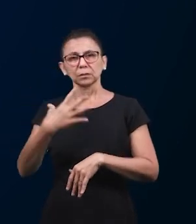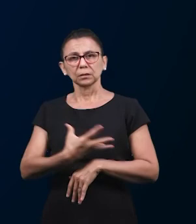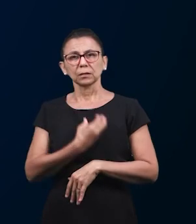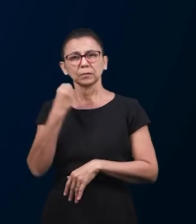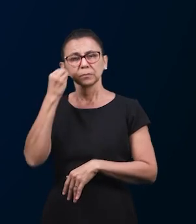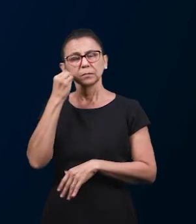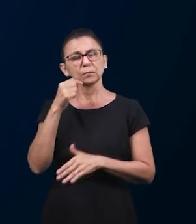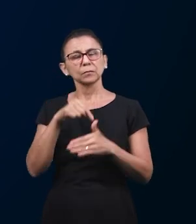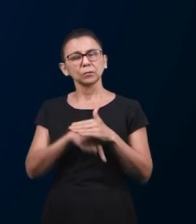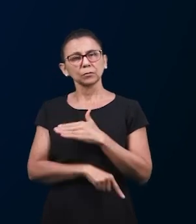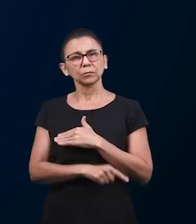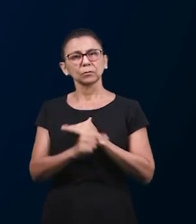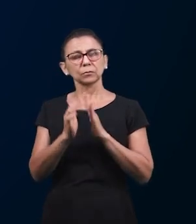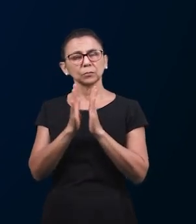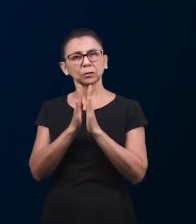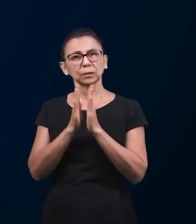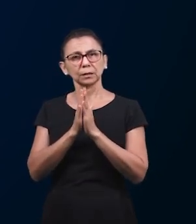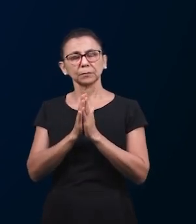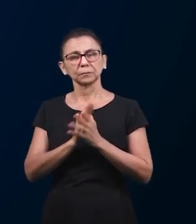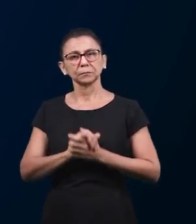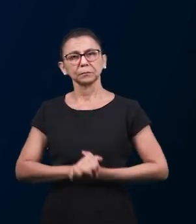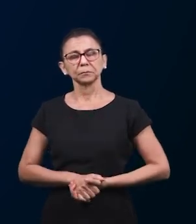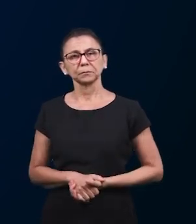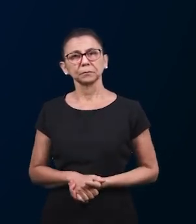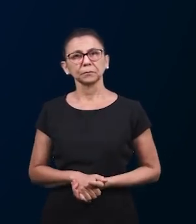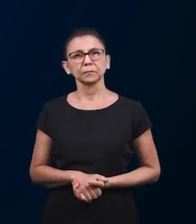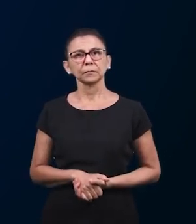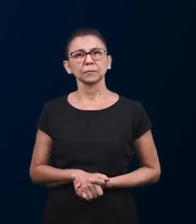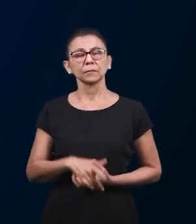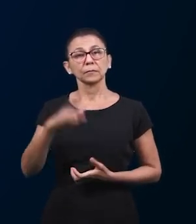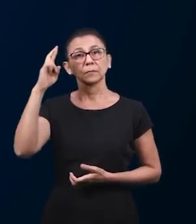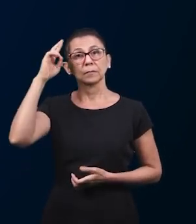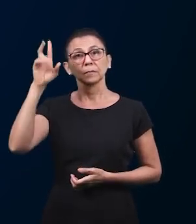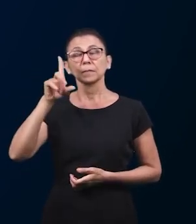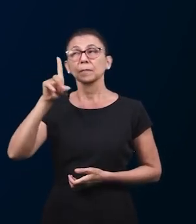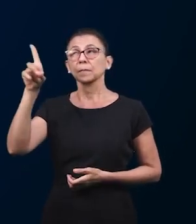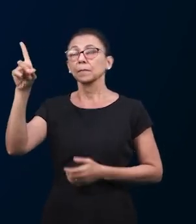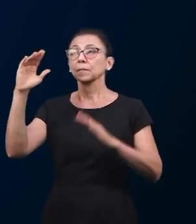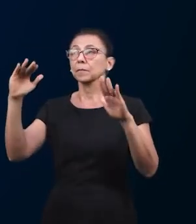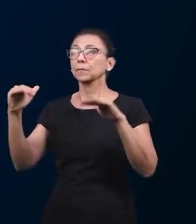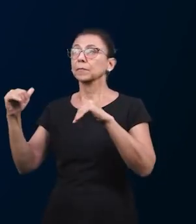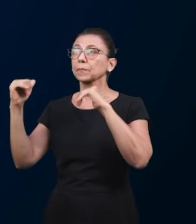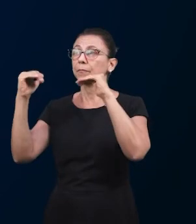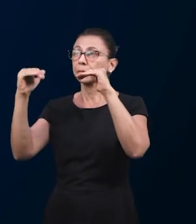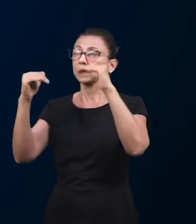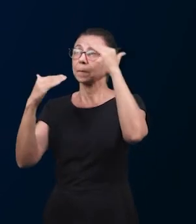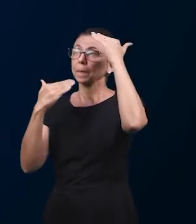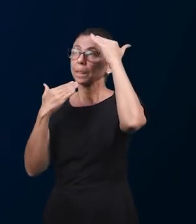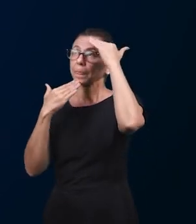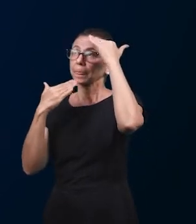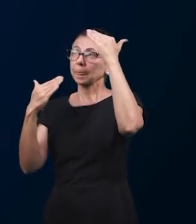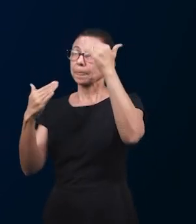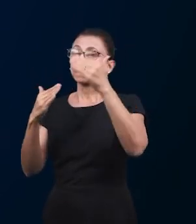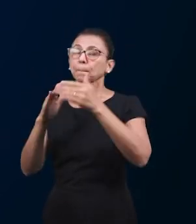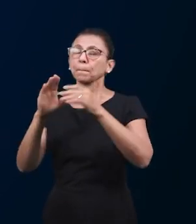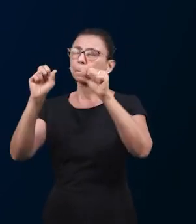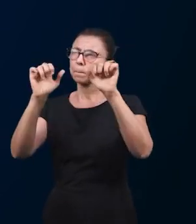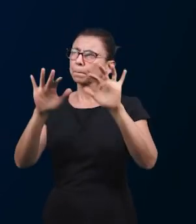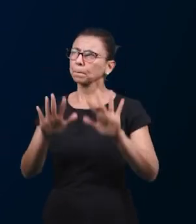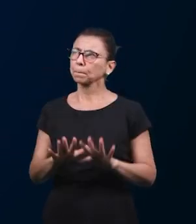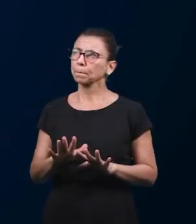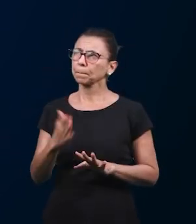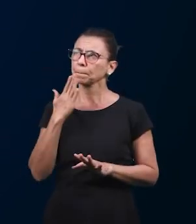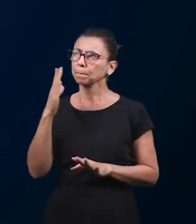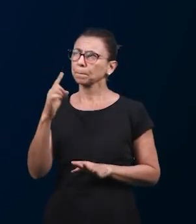датрины посредством учения достигает сердца людей в этом время Господь наш Бог мы славим тебя